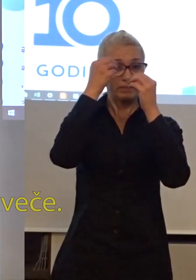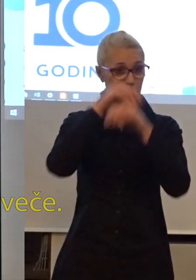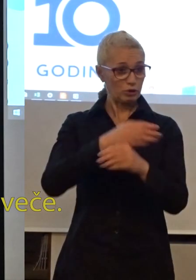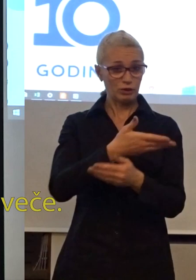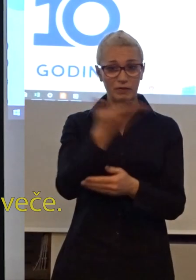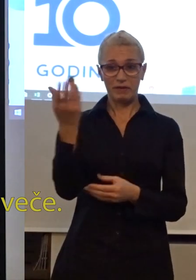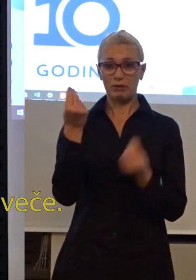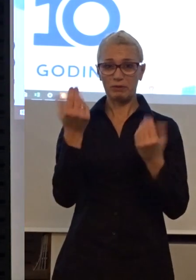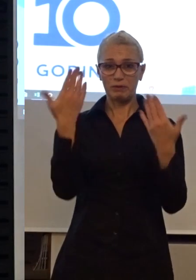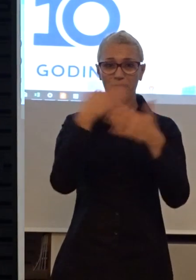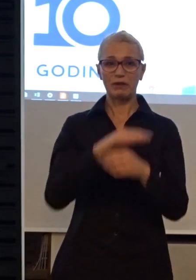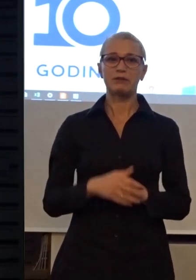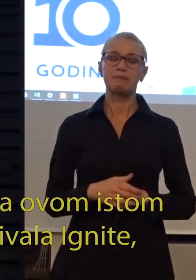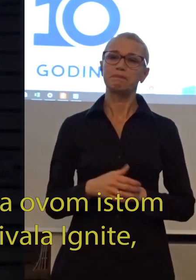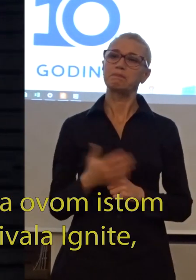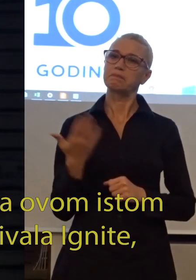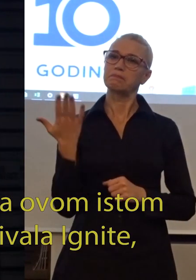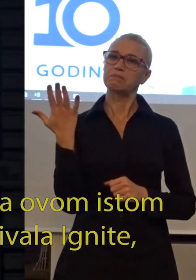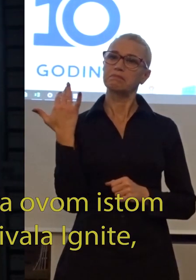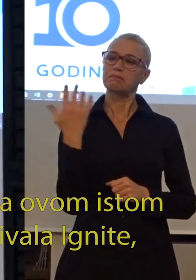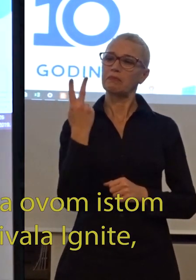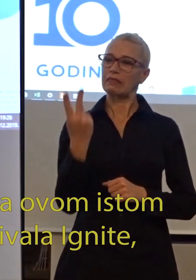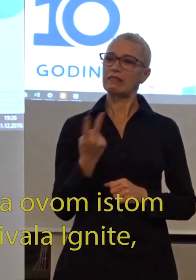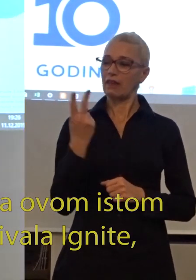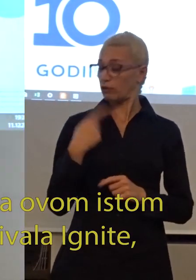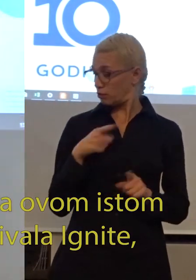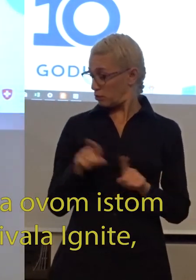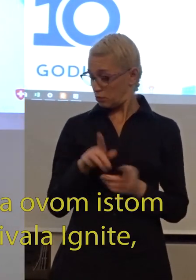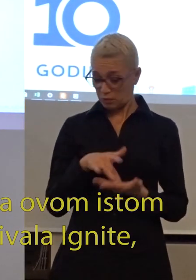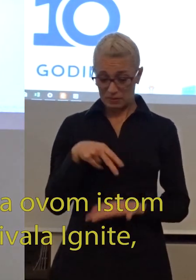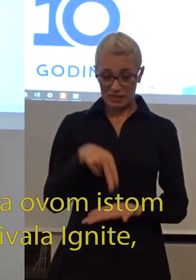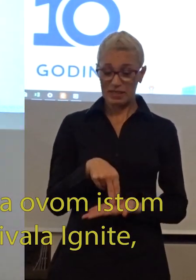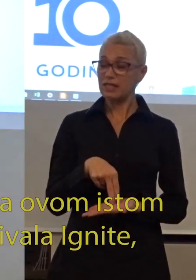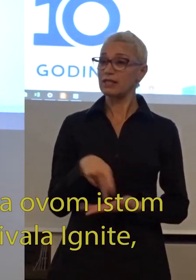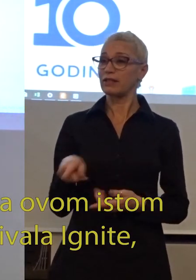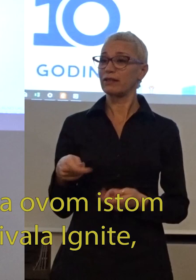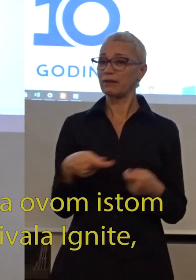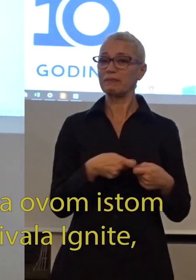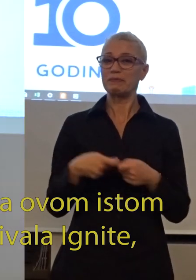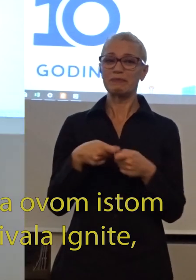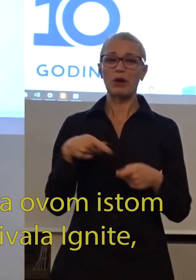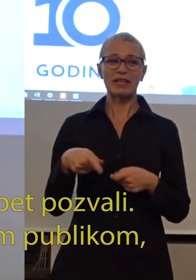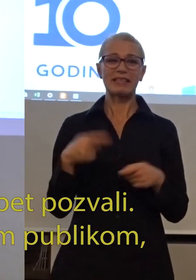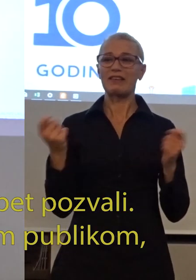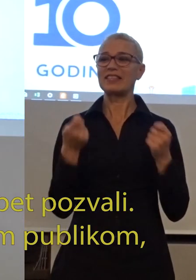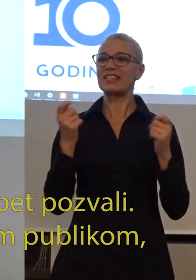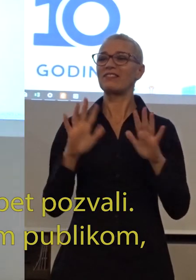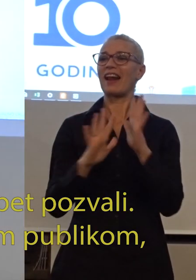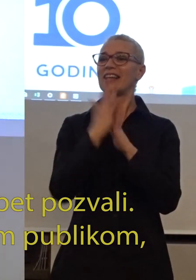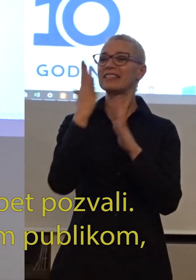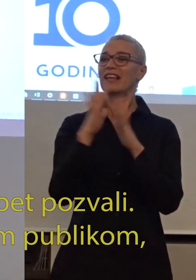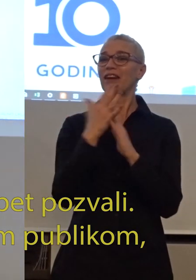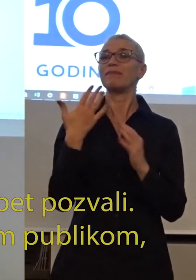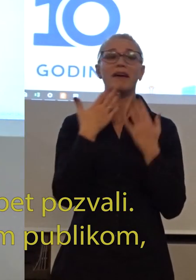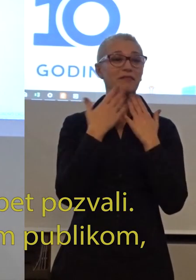Poštovanje, dobroveče. Pre dve godine sam stajao na ovom istom mestu u organizaciji festivala, igned kome se zahvalio